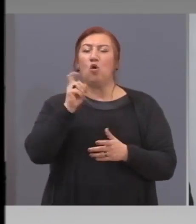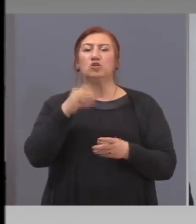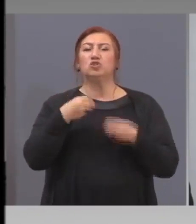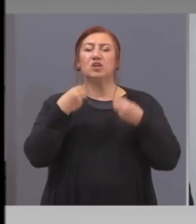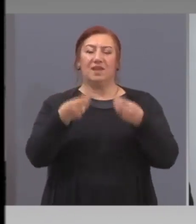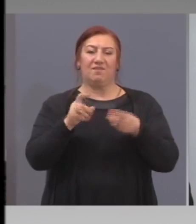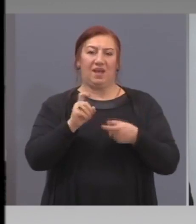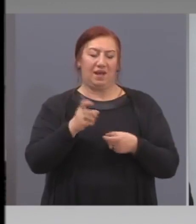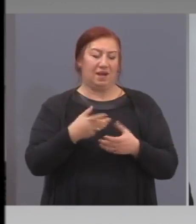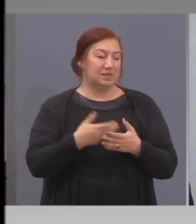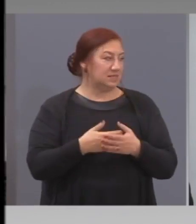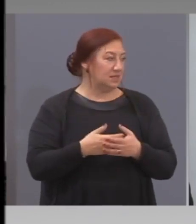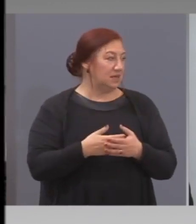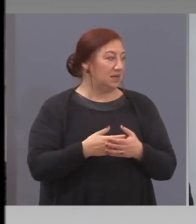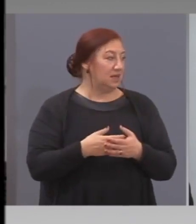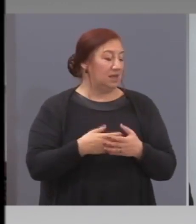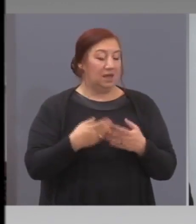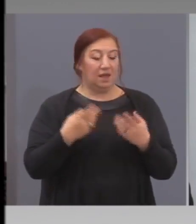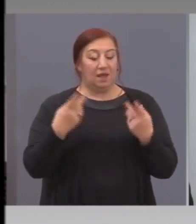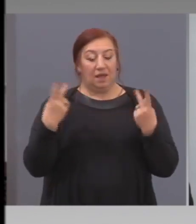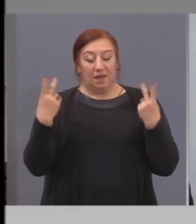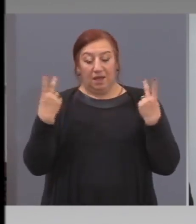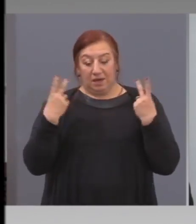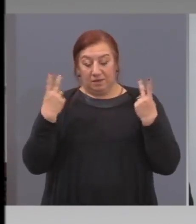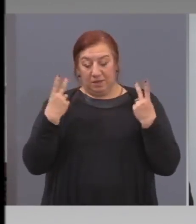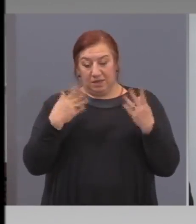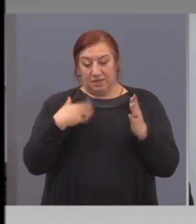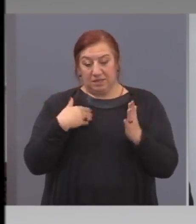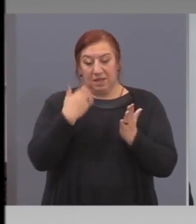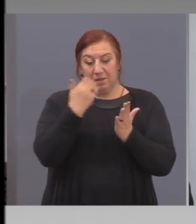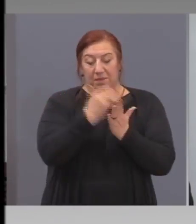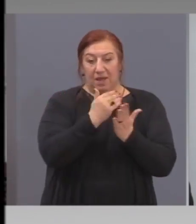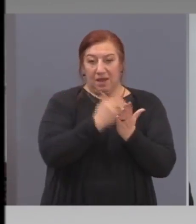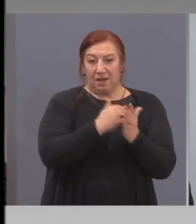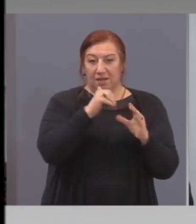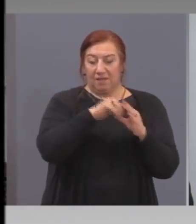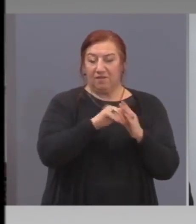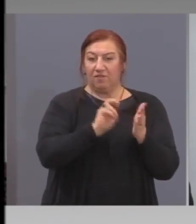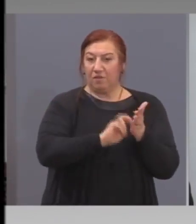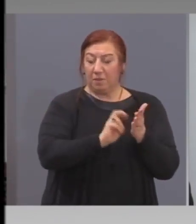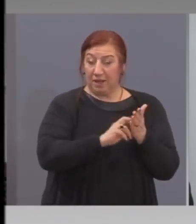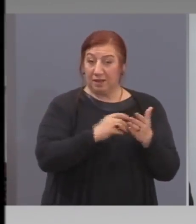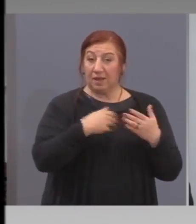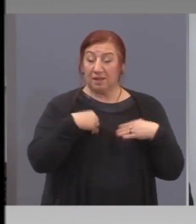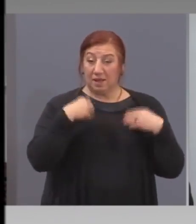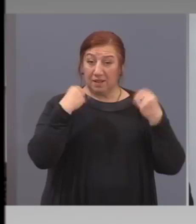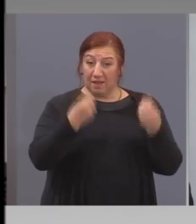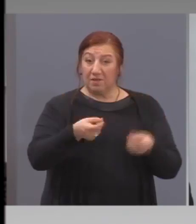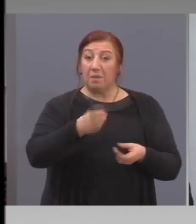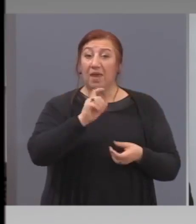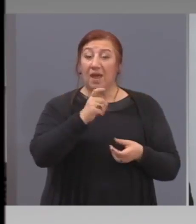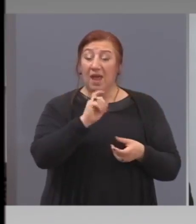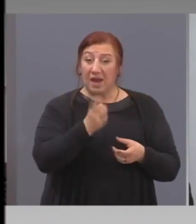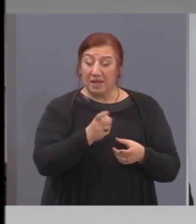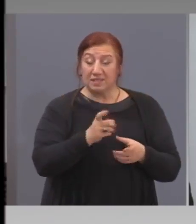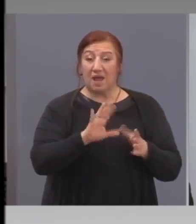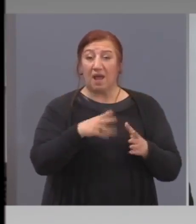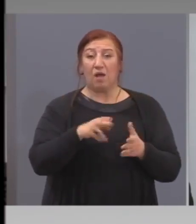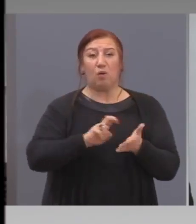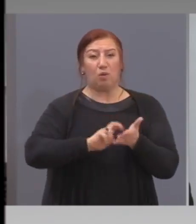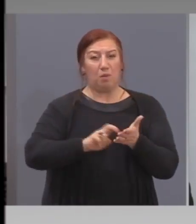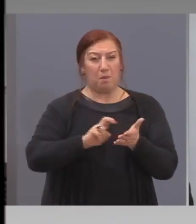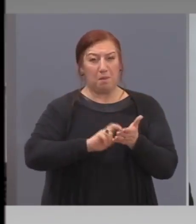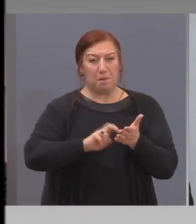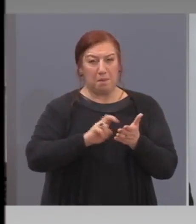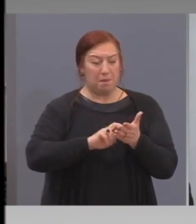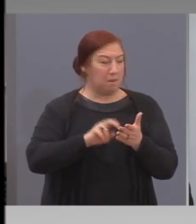Естествено, че има ред на работа в банката. Ние гарантираме, че ако банката или след това не се